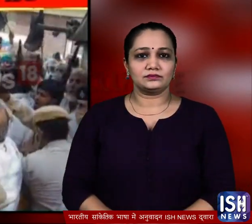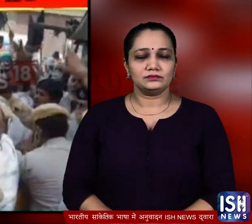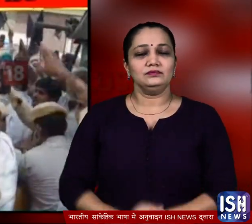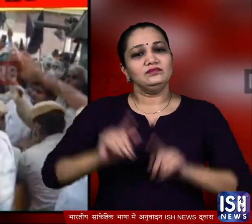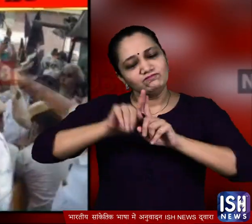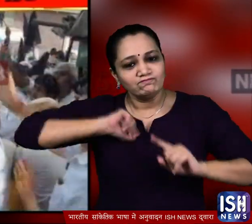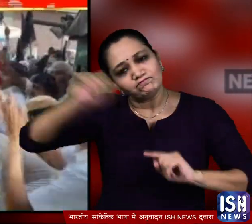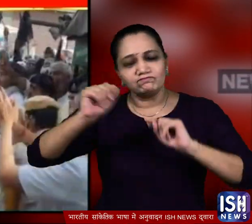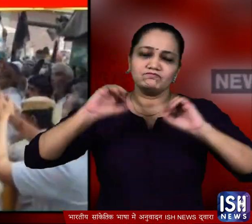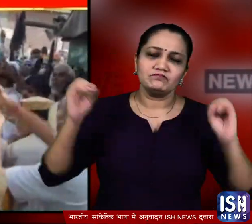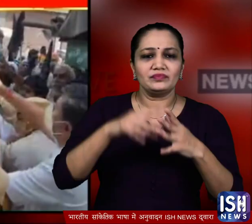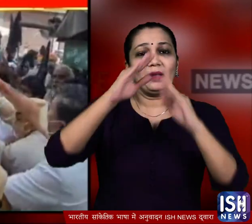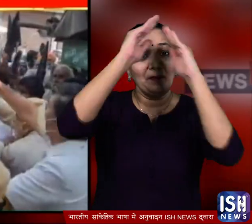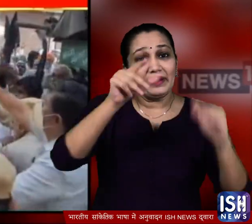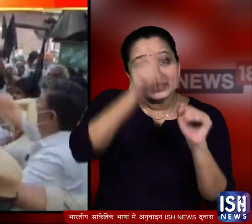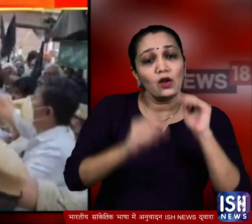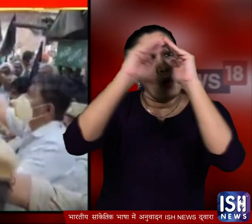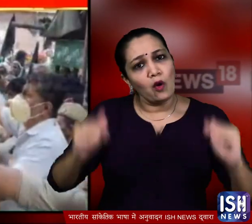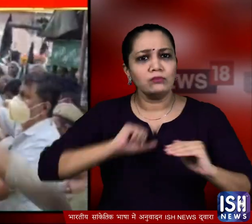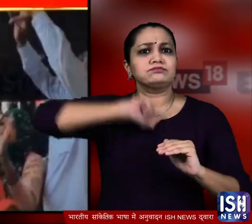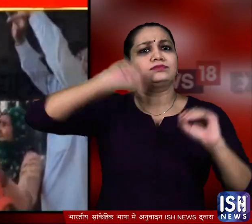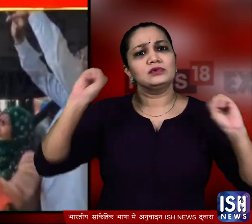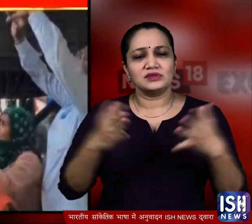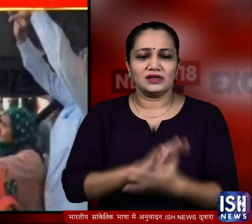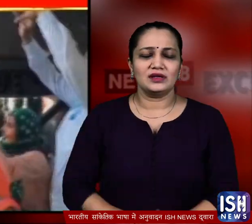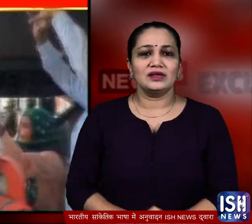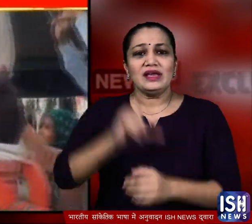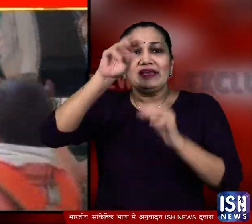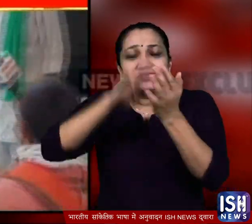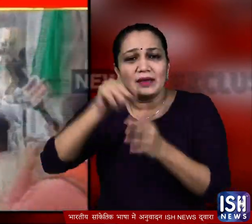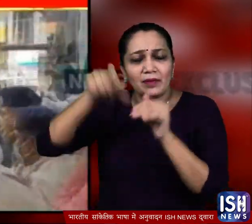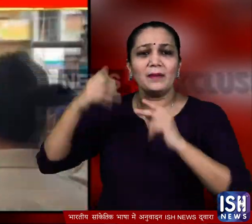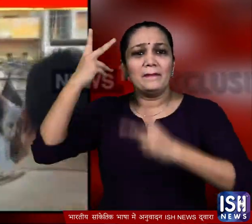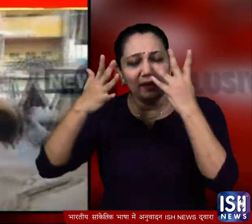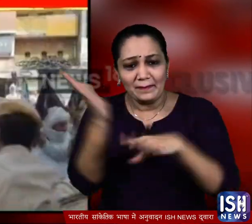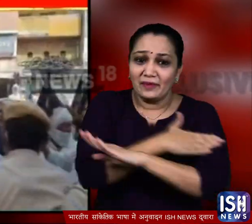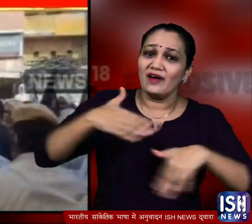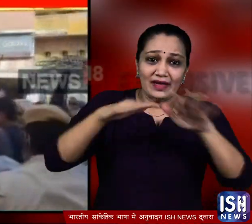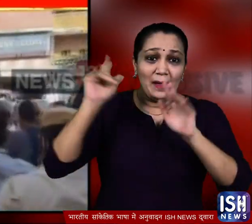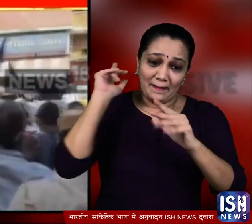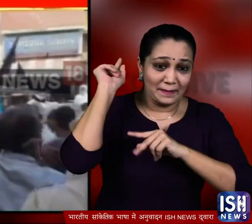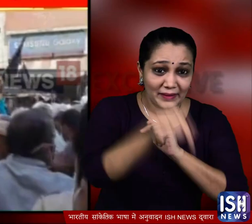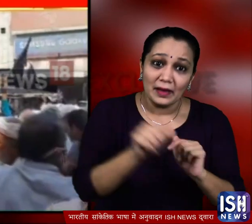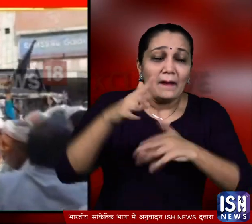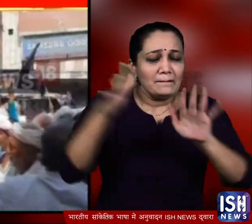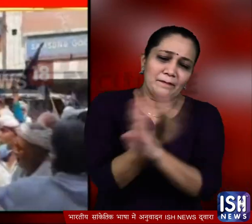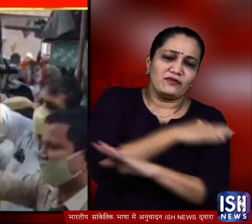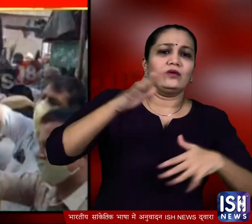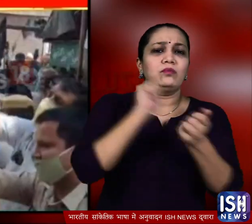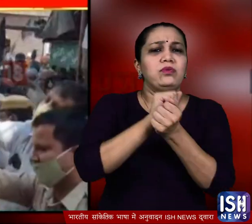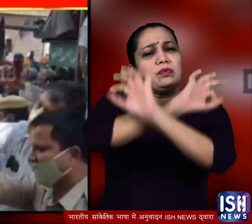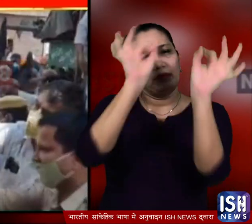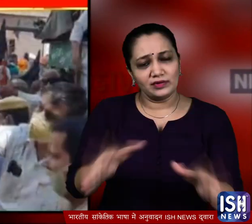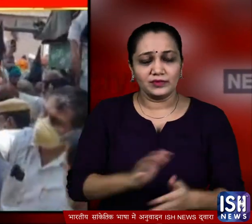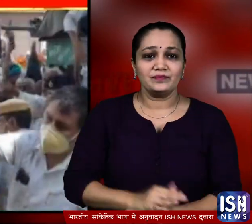जिसका विरोध करने के लिए ये लोग बीजेपी विधायक के आवास पर पहुँच गए लेकिन मुख्यमंतरी के दोरे को देखते हुए वहाँ पर पहले से ही भारी पुलिस की तैनाती थी